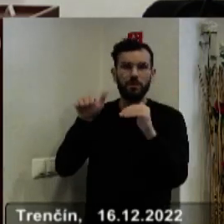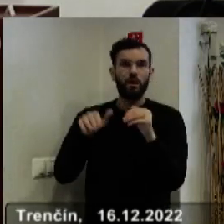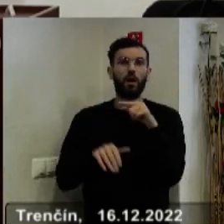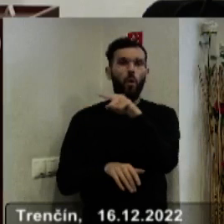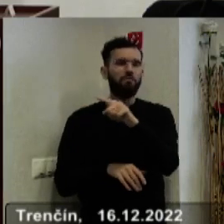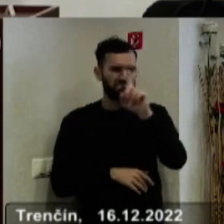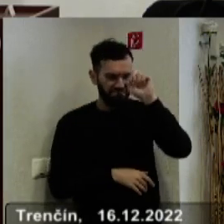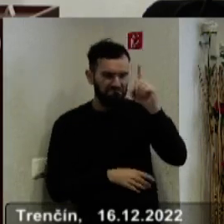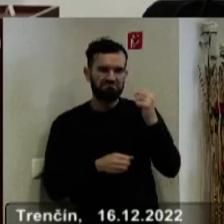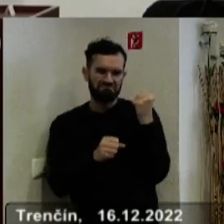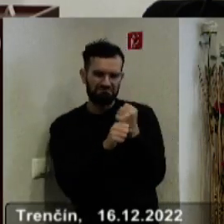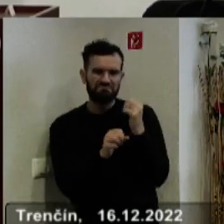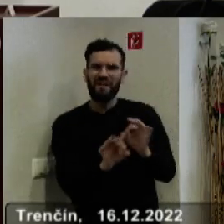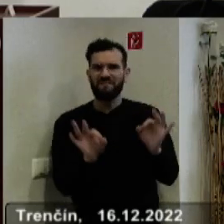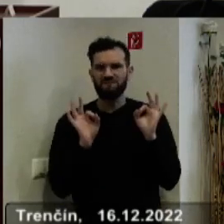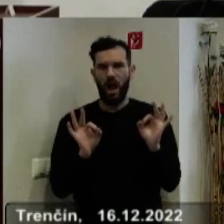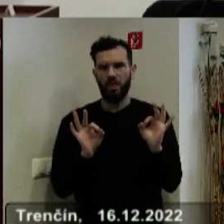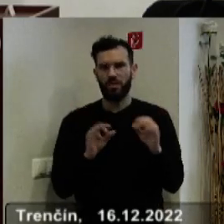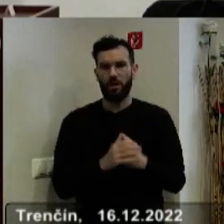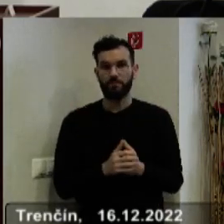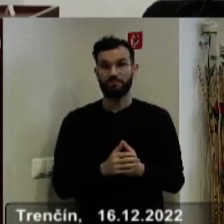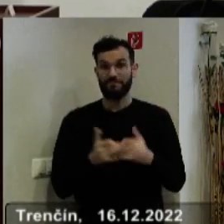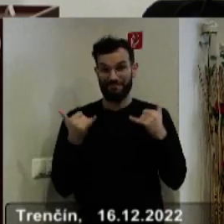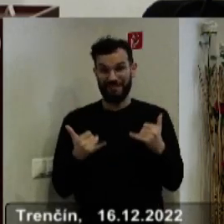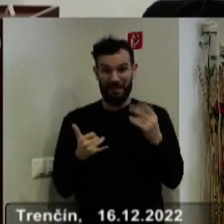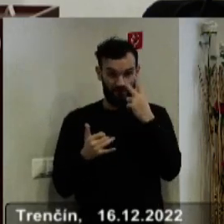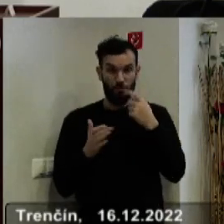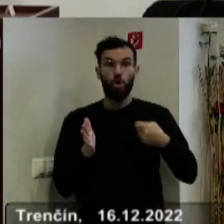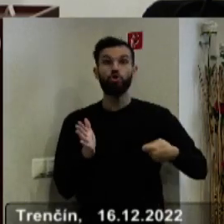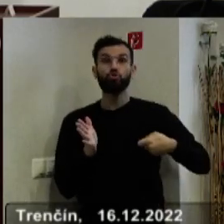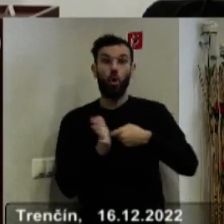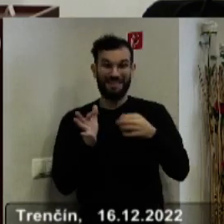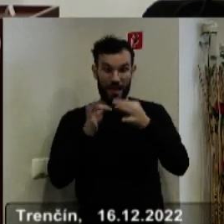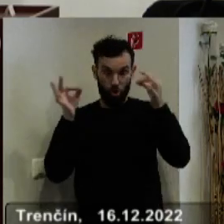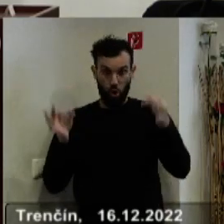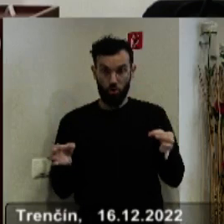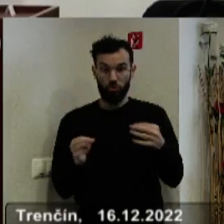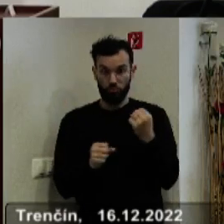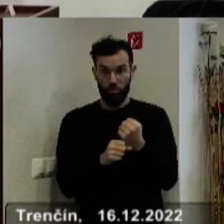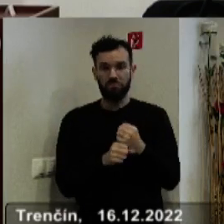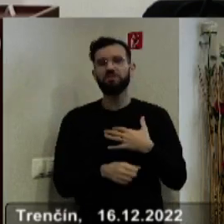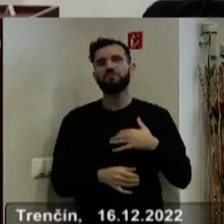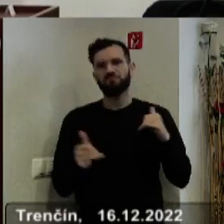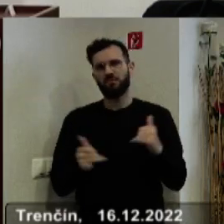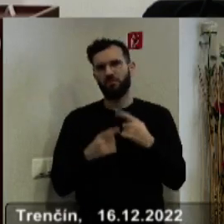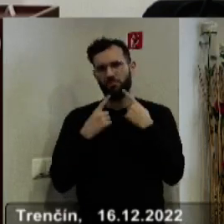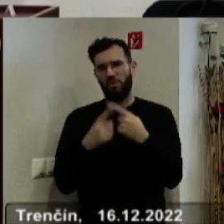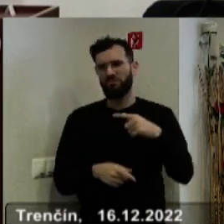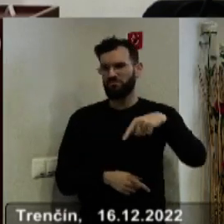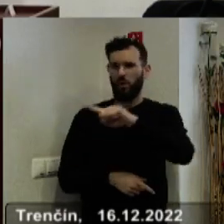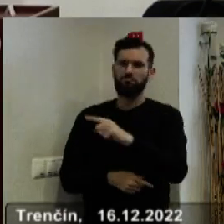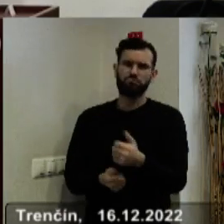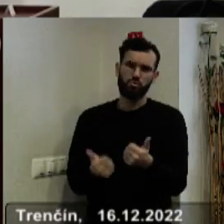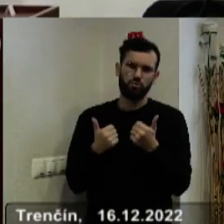to veľmi dobre a veľmi kvalitne. A keď to teraz preberáme tieto dodatky, tak je príležitosť to povedať, naozaj sú úžasné